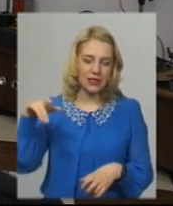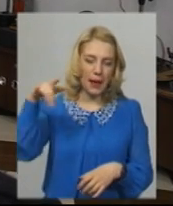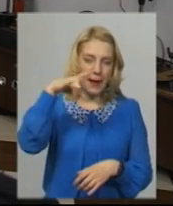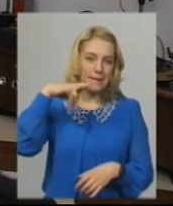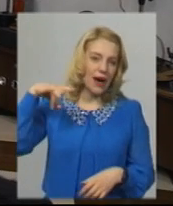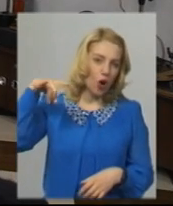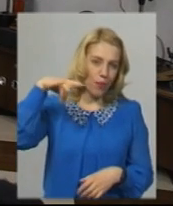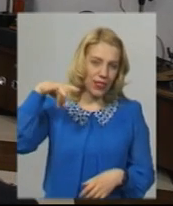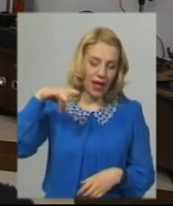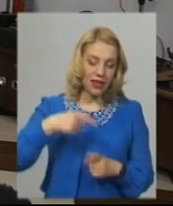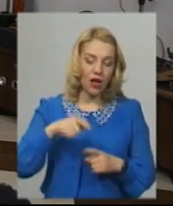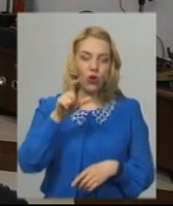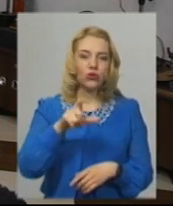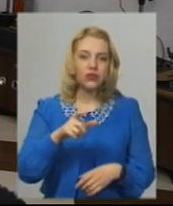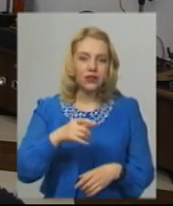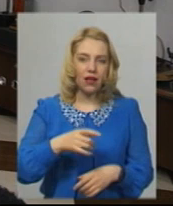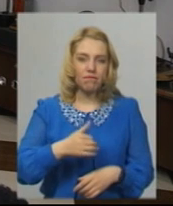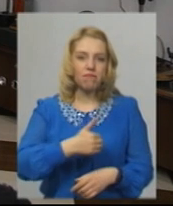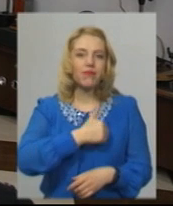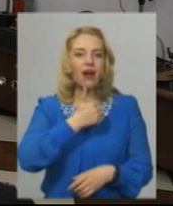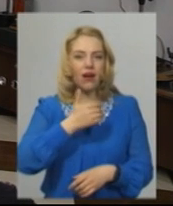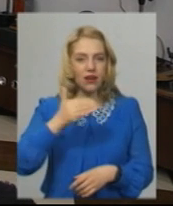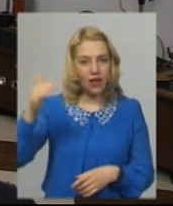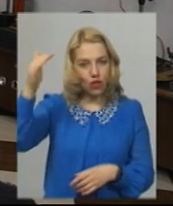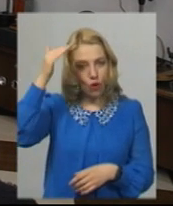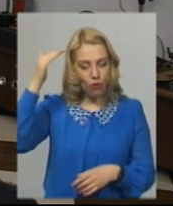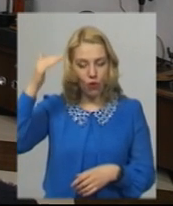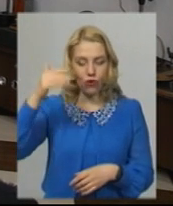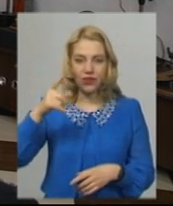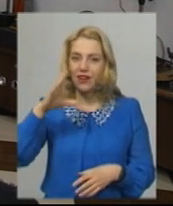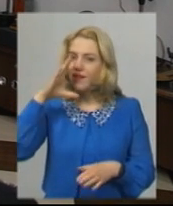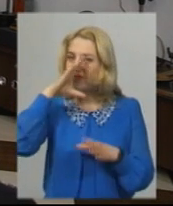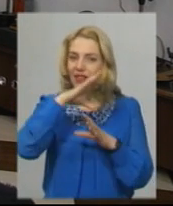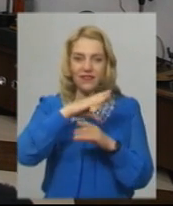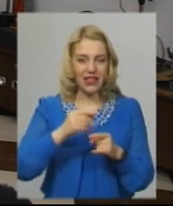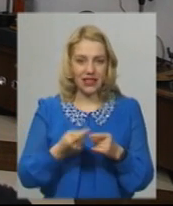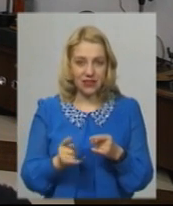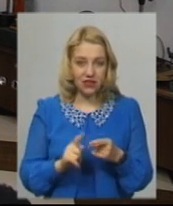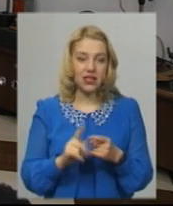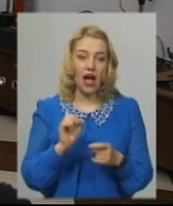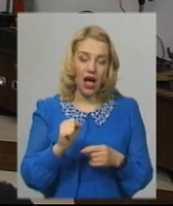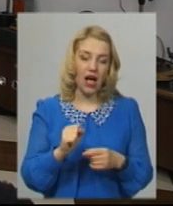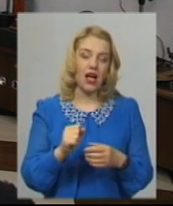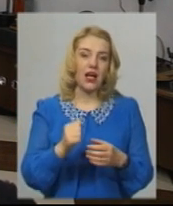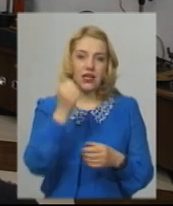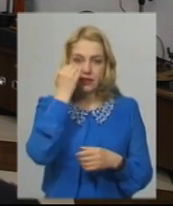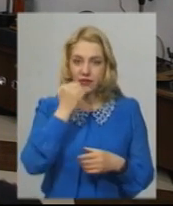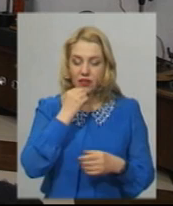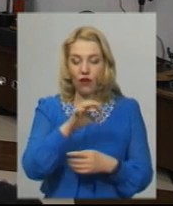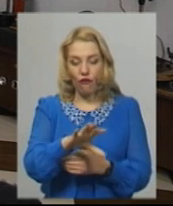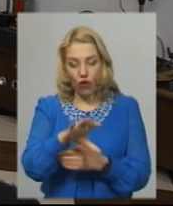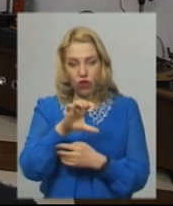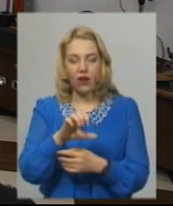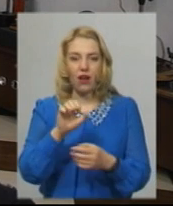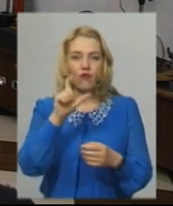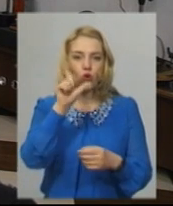Людина прагне до польоту, але їй це не вдається, а з особливими фотографіями змогли відняти